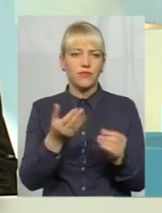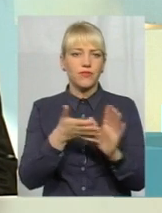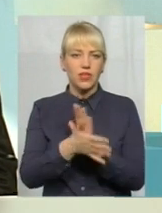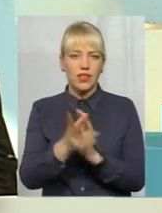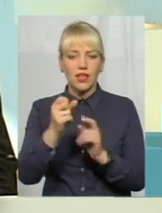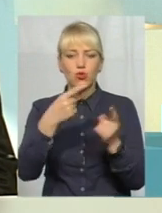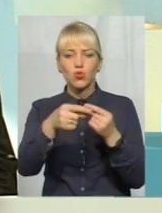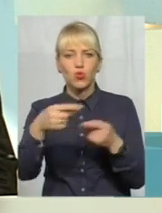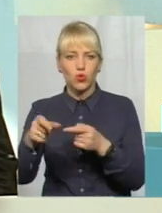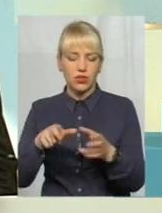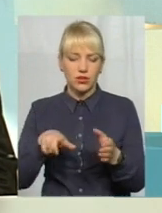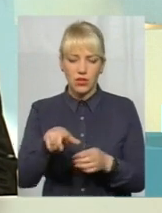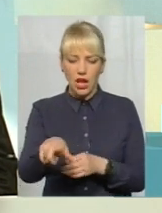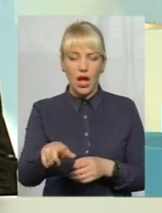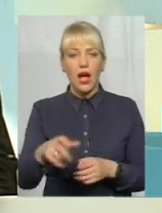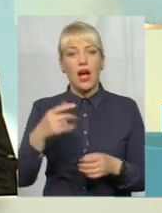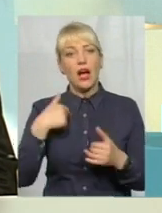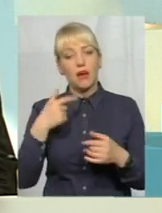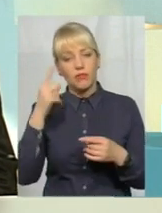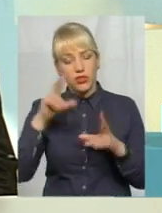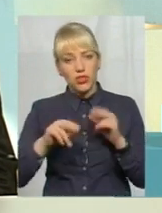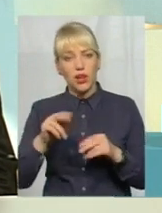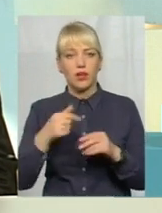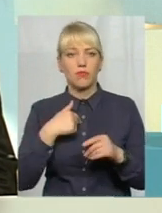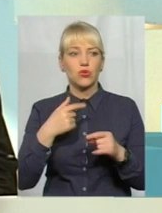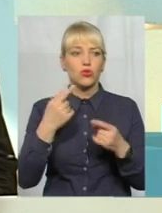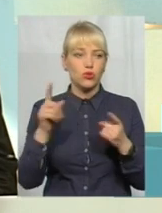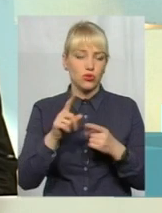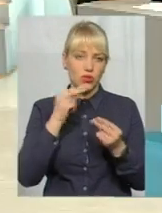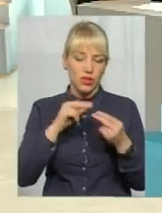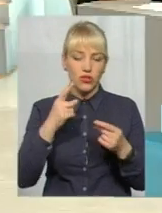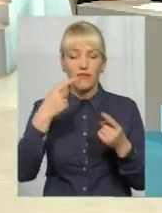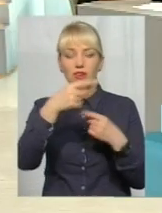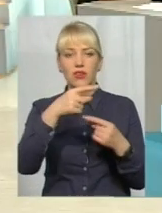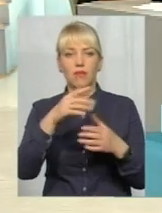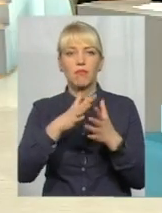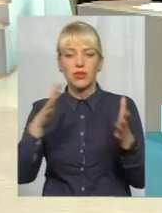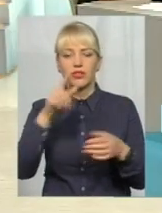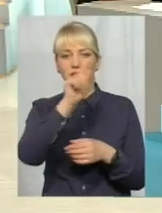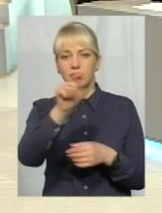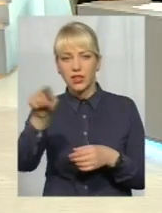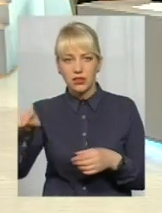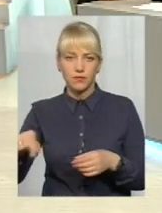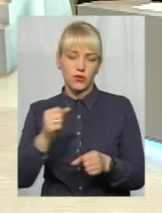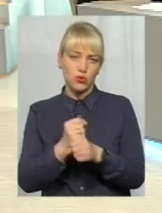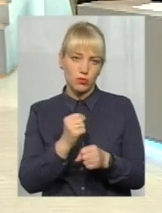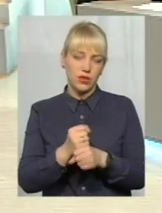більшої довжини, більшої площі на інших місцях. Пане Віталію, як Ви оцінюєте плани?